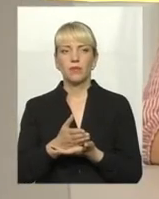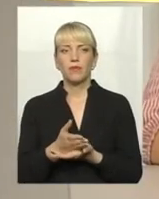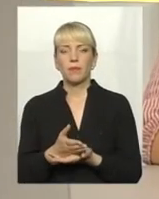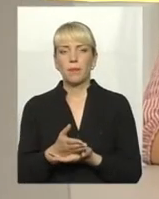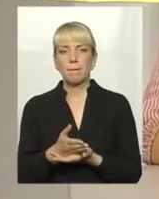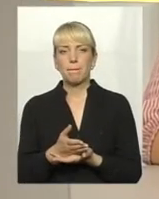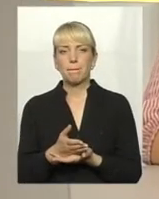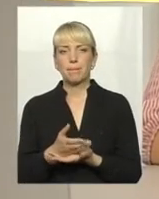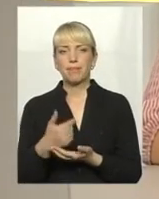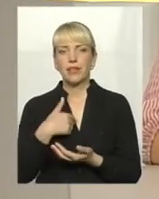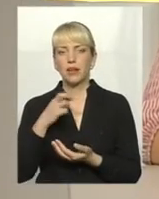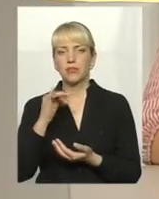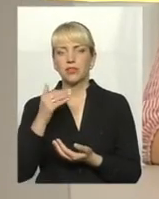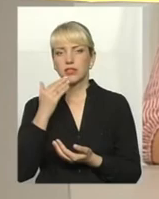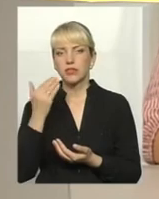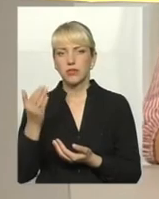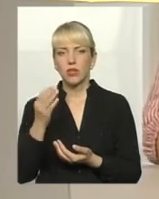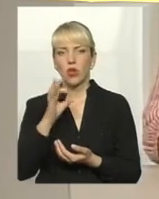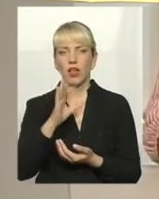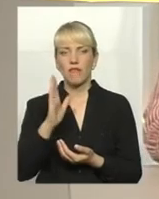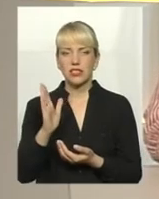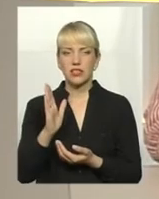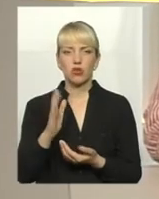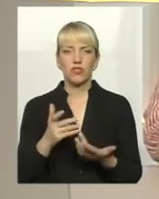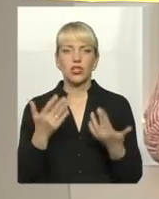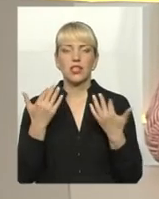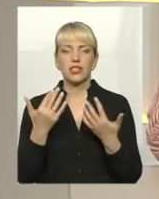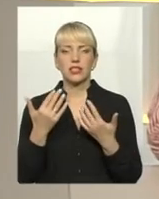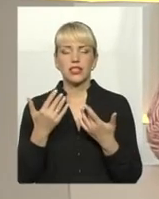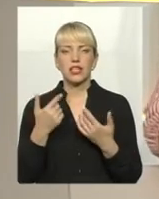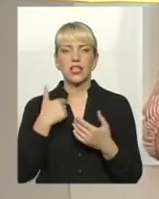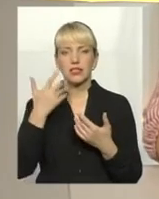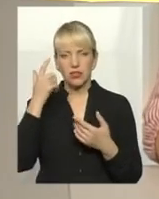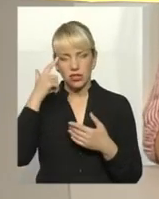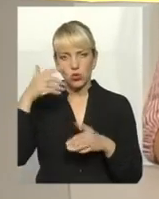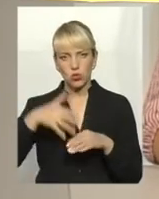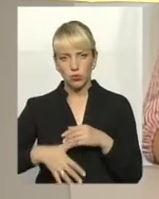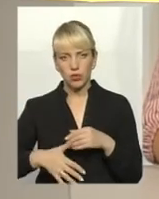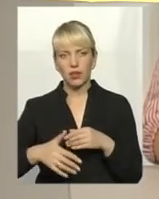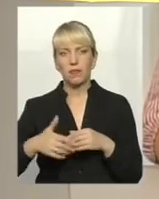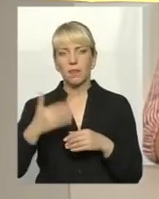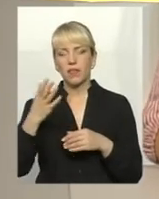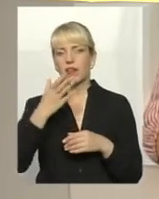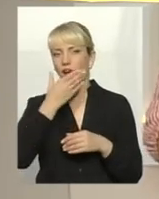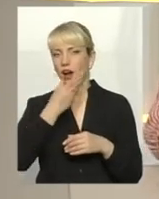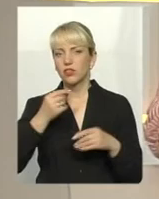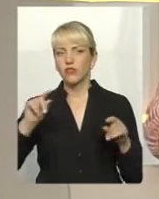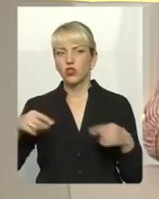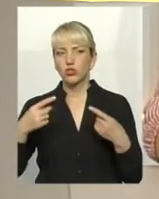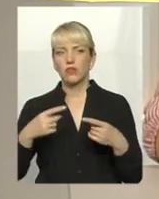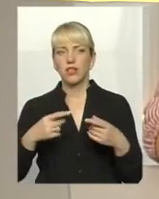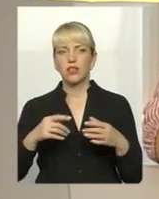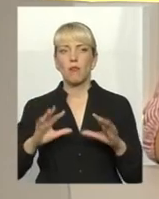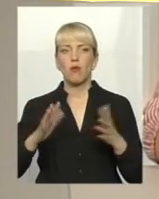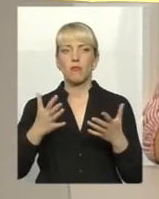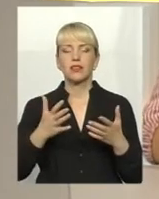Тисть до Олега Васильовича. Скажіть, будь ласка, наскільки я зрозуміла, ви зараз гарно влаштували момент вивозу